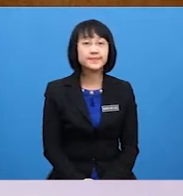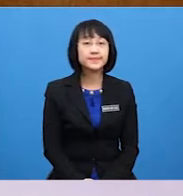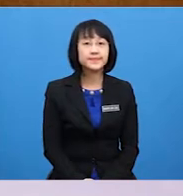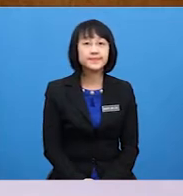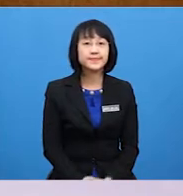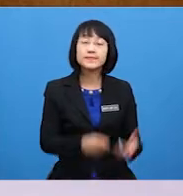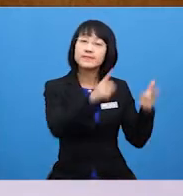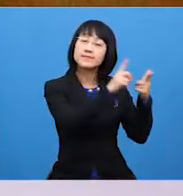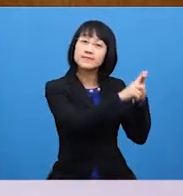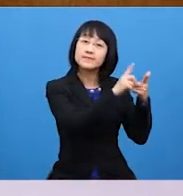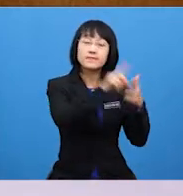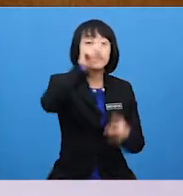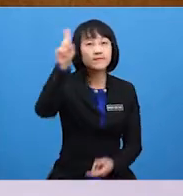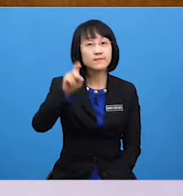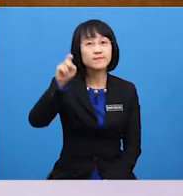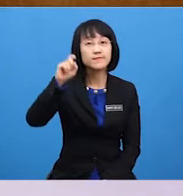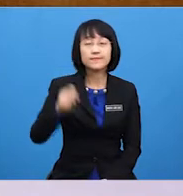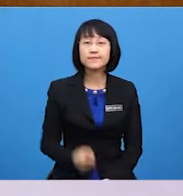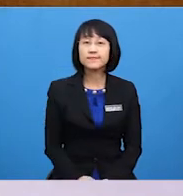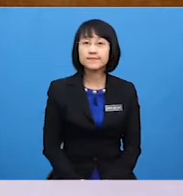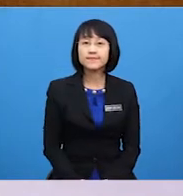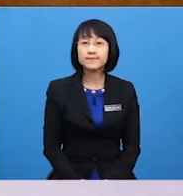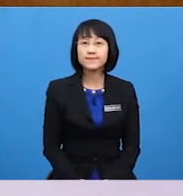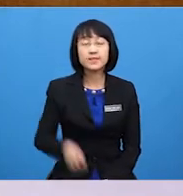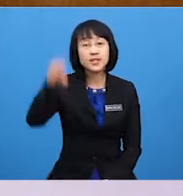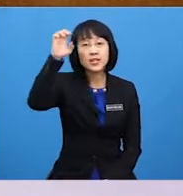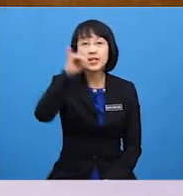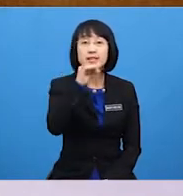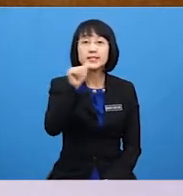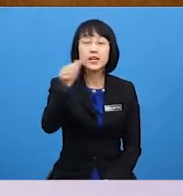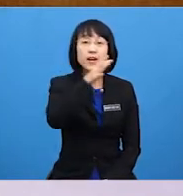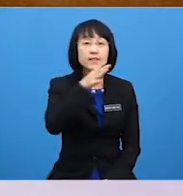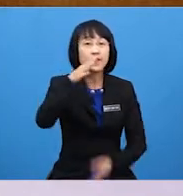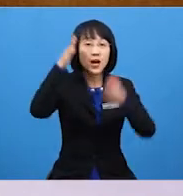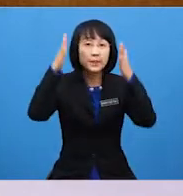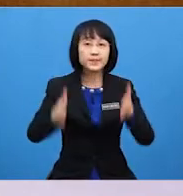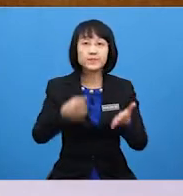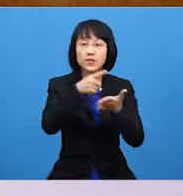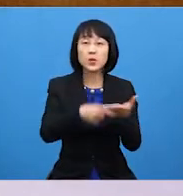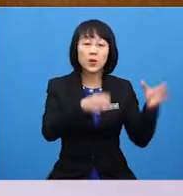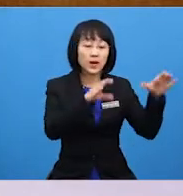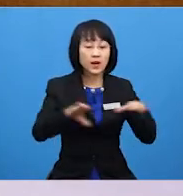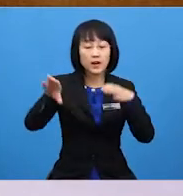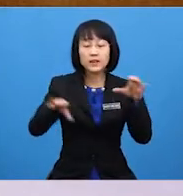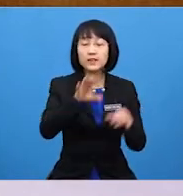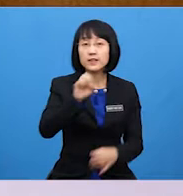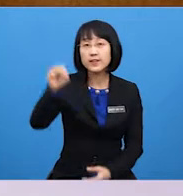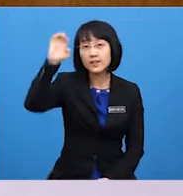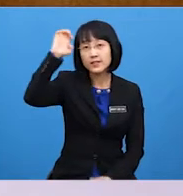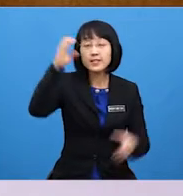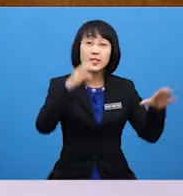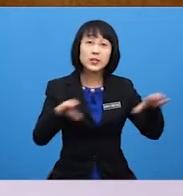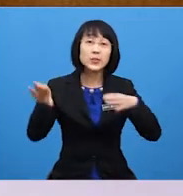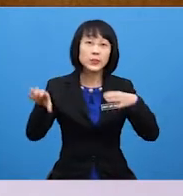Second question He is a farmer What does he do?